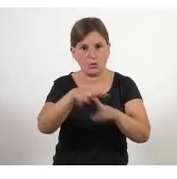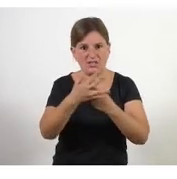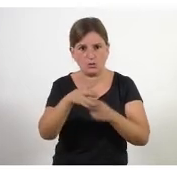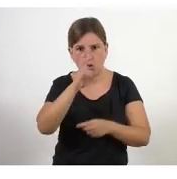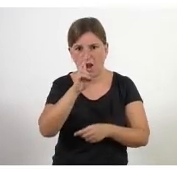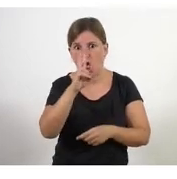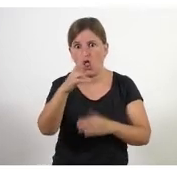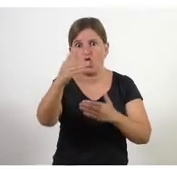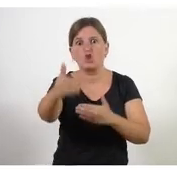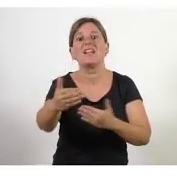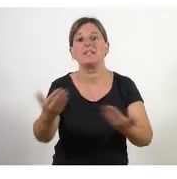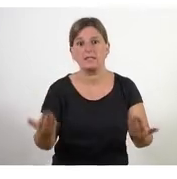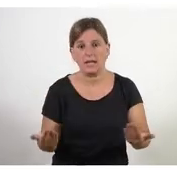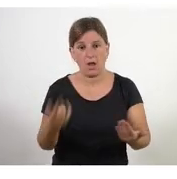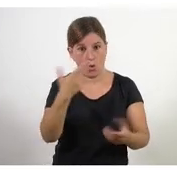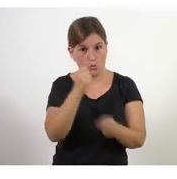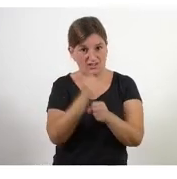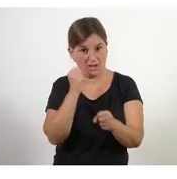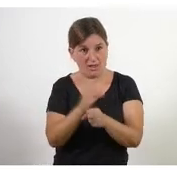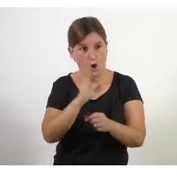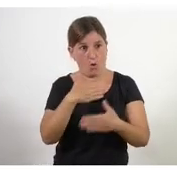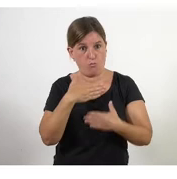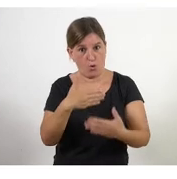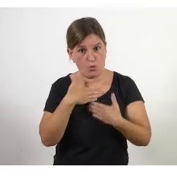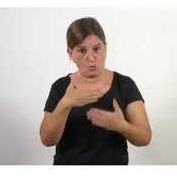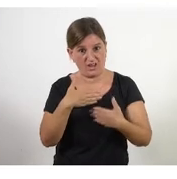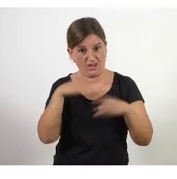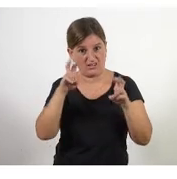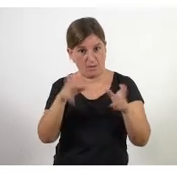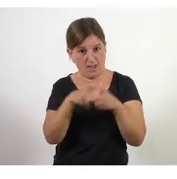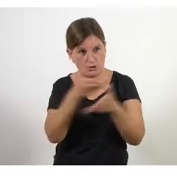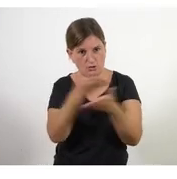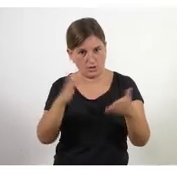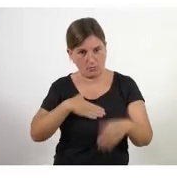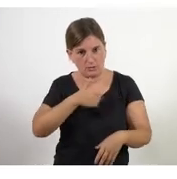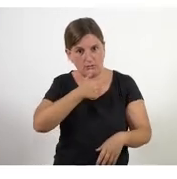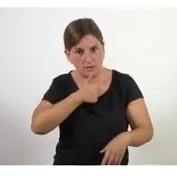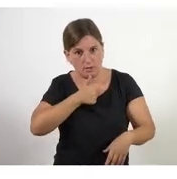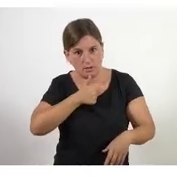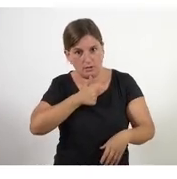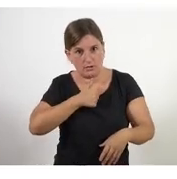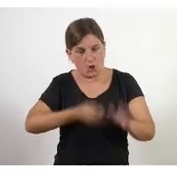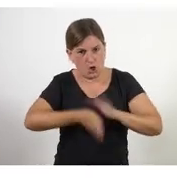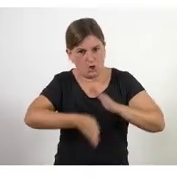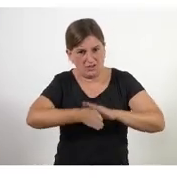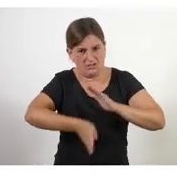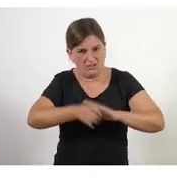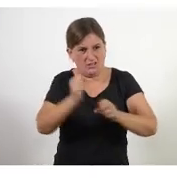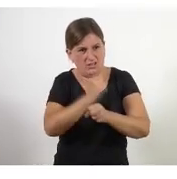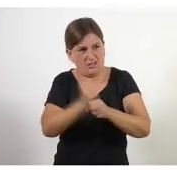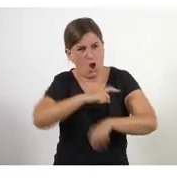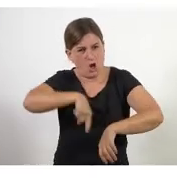un treballador o un voluntari una voluntària d'intervenció social pot mantenir aquest ritme durant dos anys